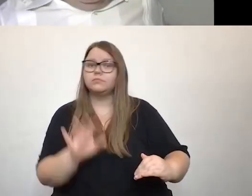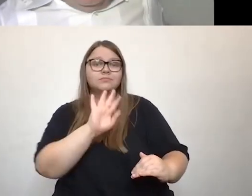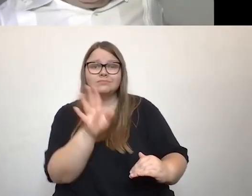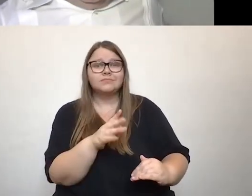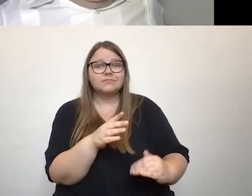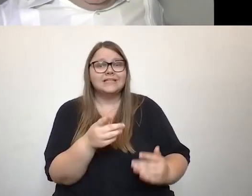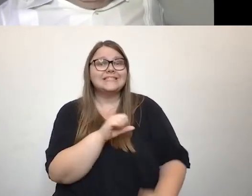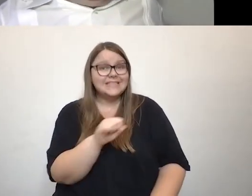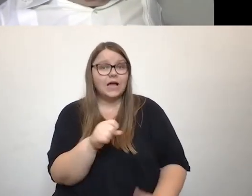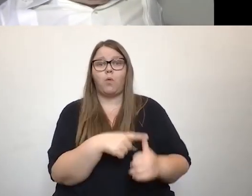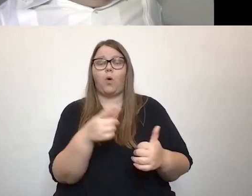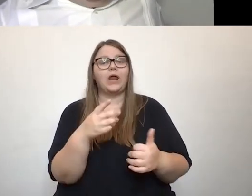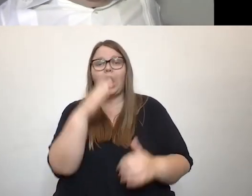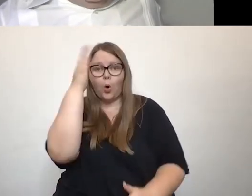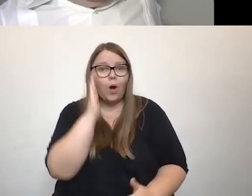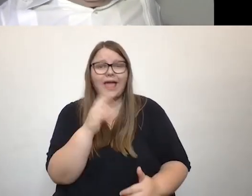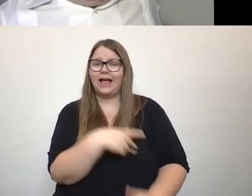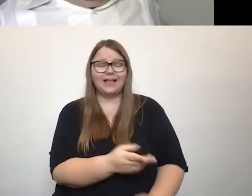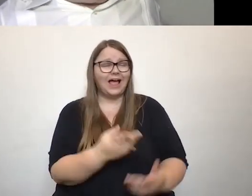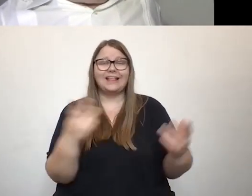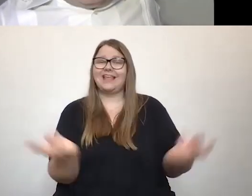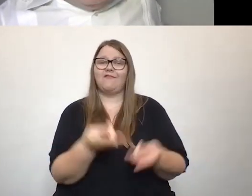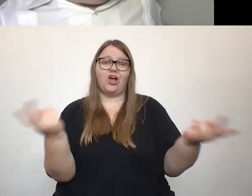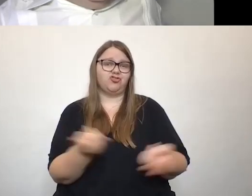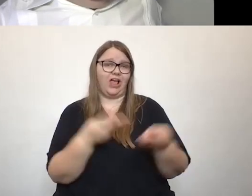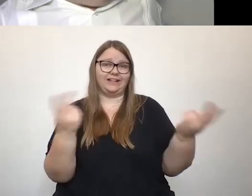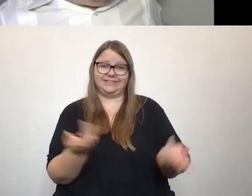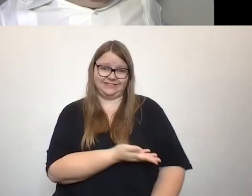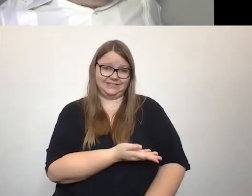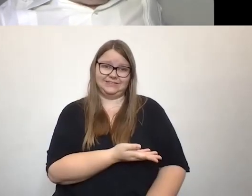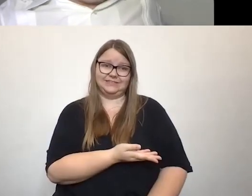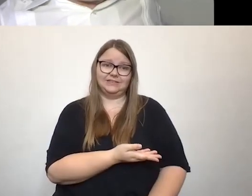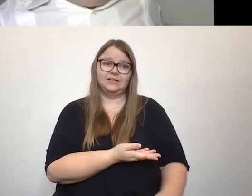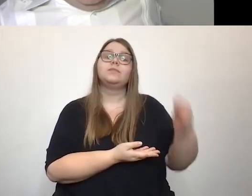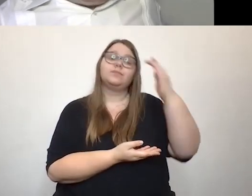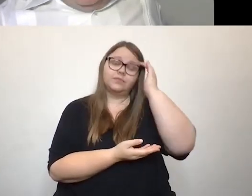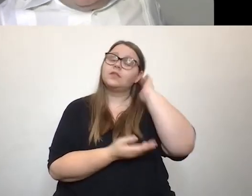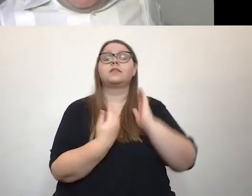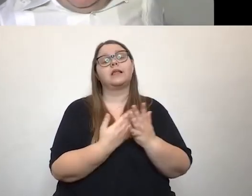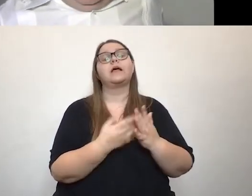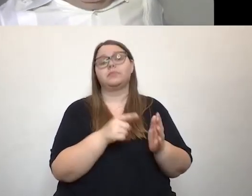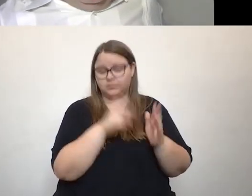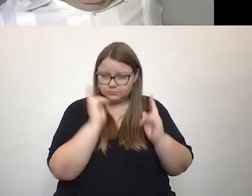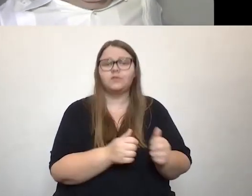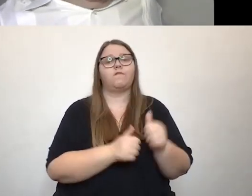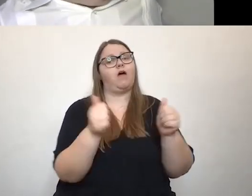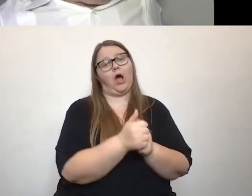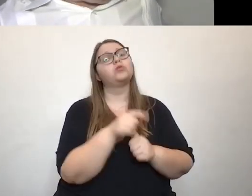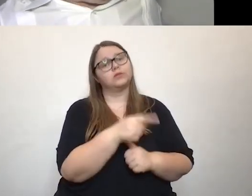Wo? Singapur oder auch in Korea. Das ist einfach, also Südkorea natürlich, es ist schon, wir sind da sehr, sehr weit und selbstverständlich.